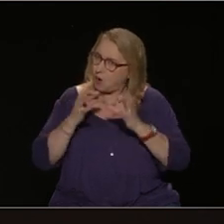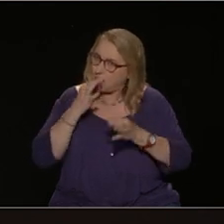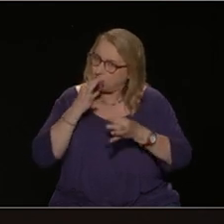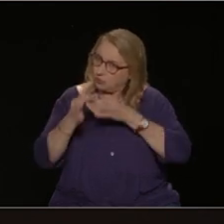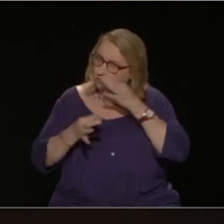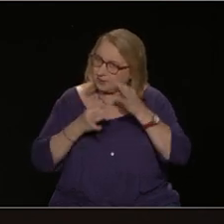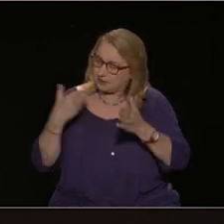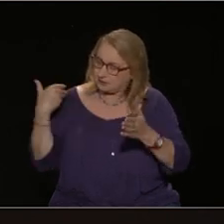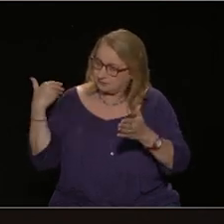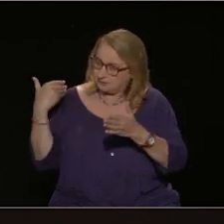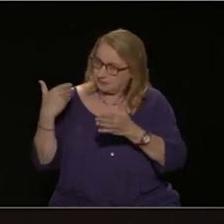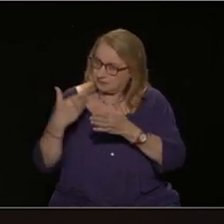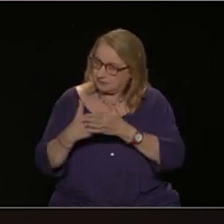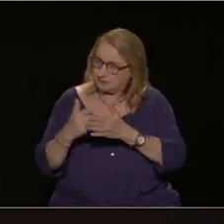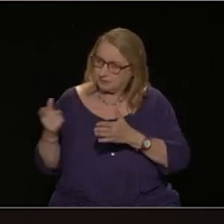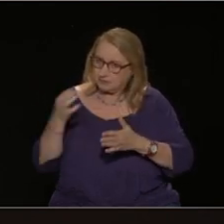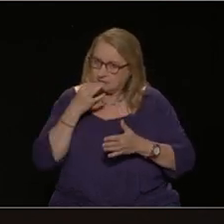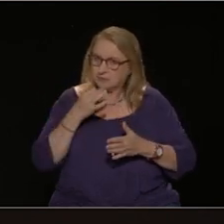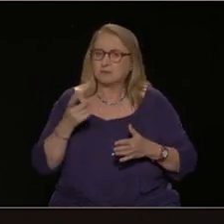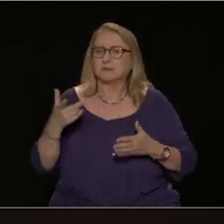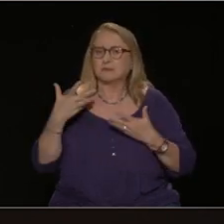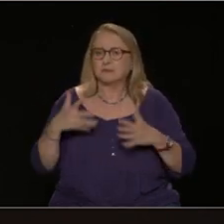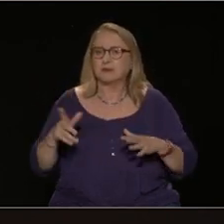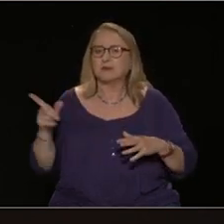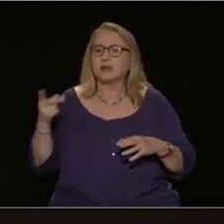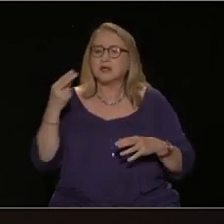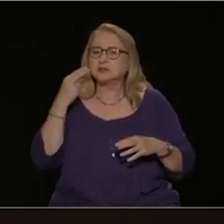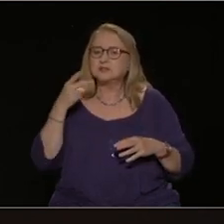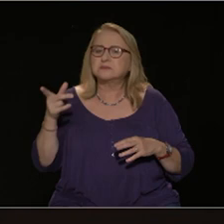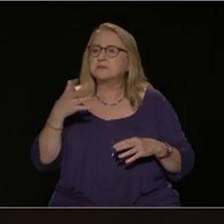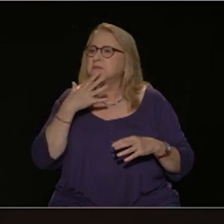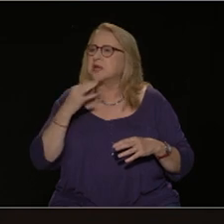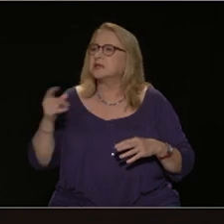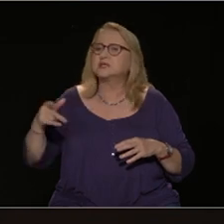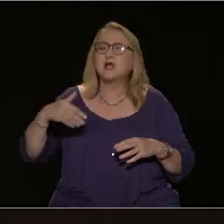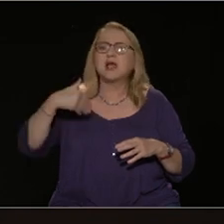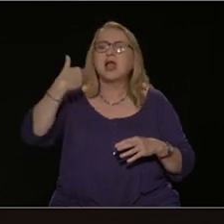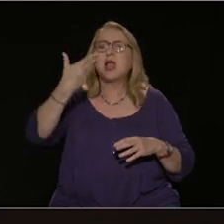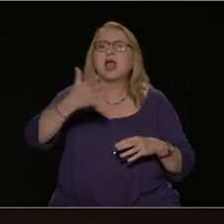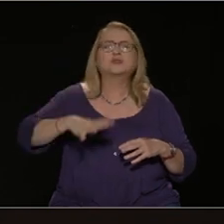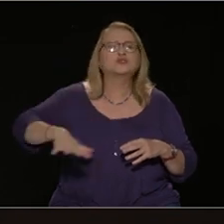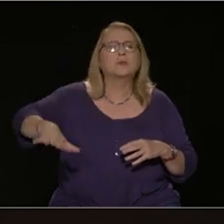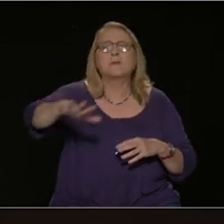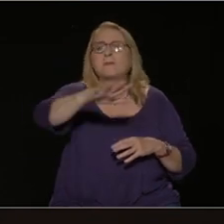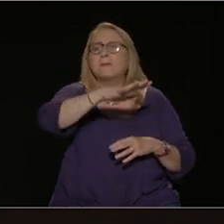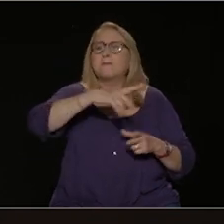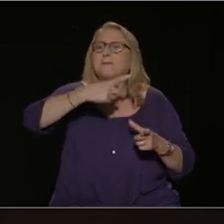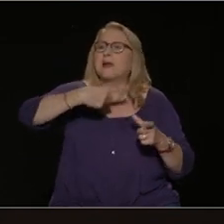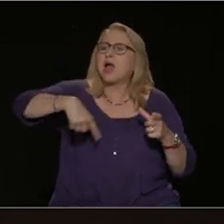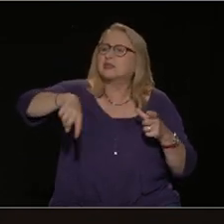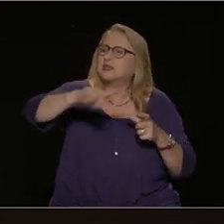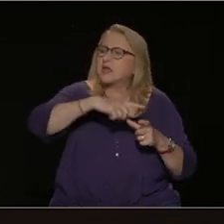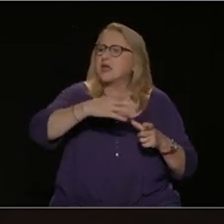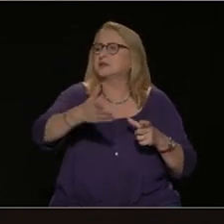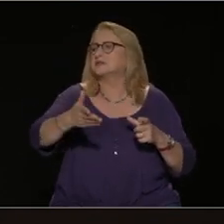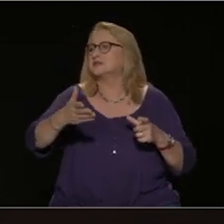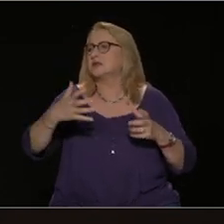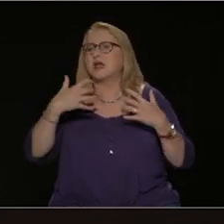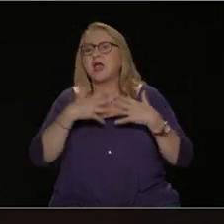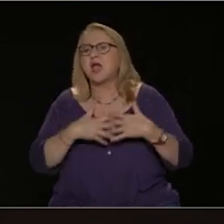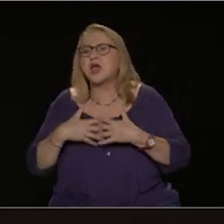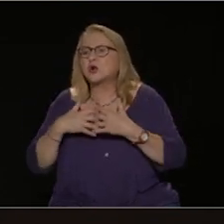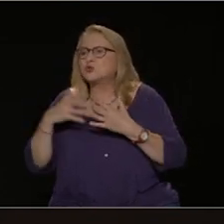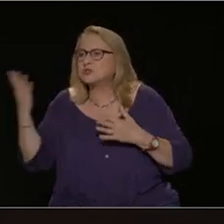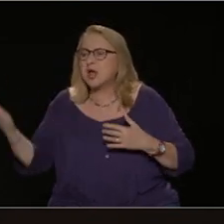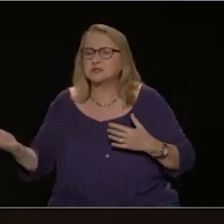φαντάζομαι θα τα βλέπετε και σε αυτό που λέμε στο λαϊκό καφενείο, έξω στις πλατείες, στα εργοστάσια,